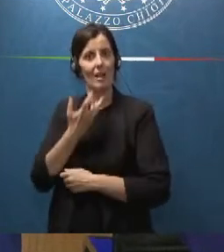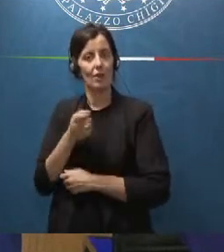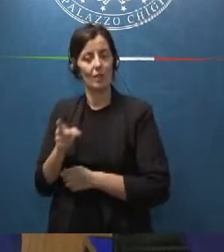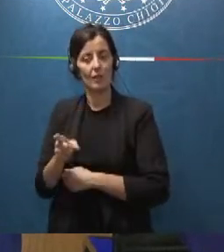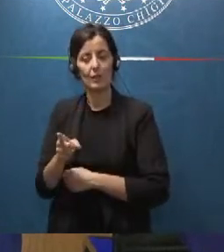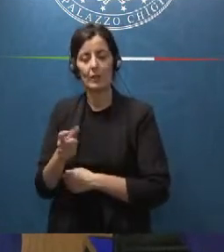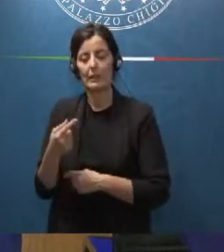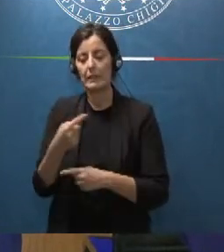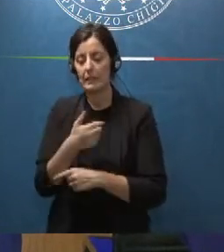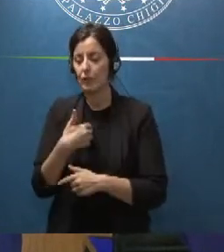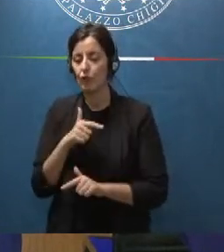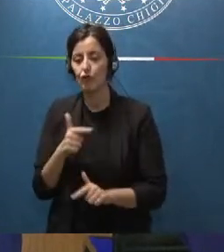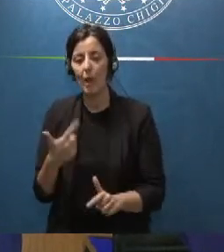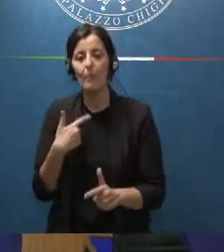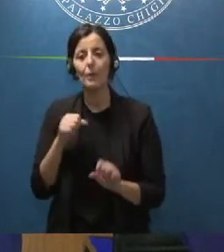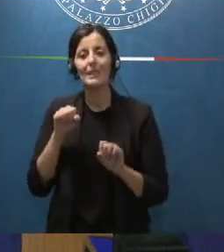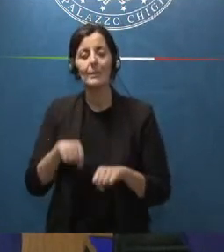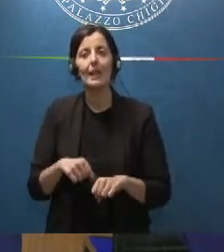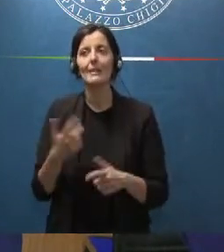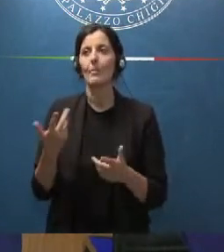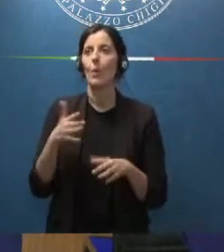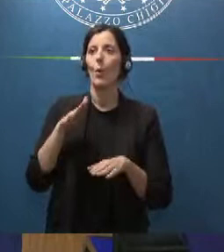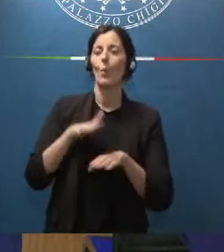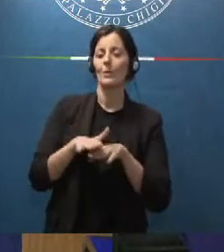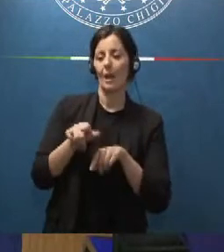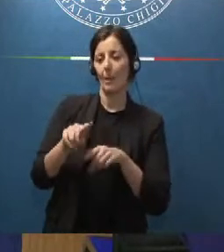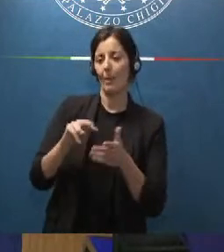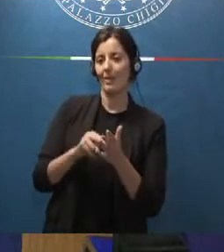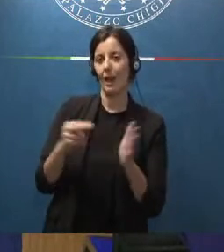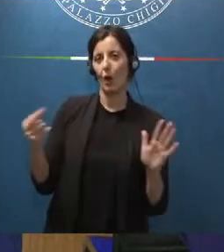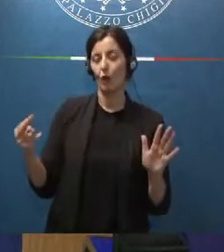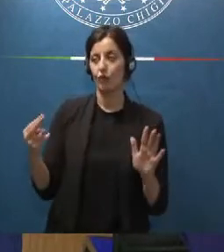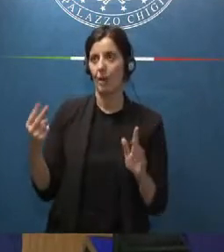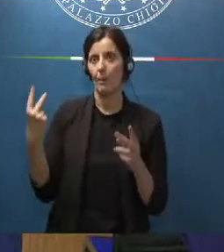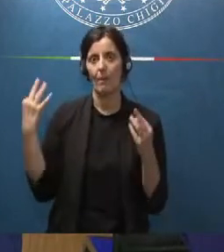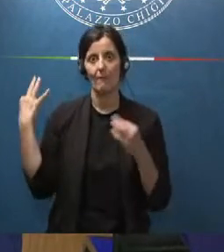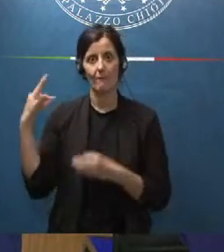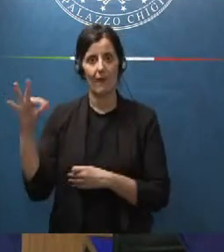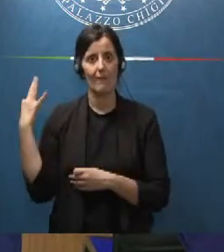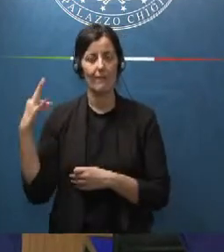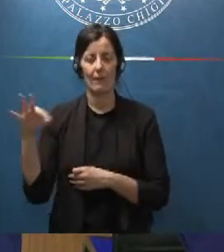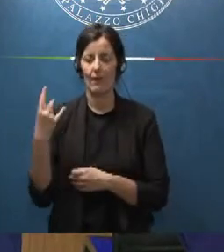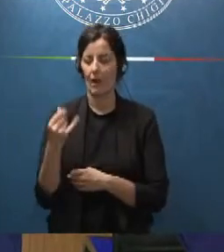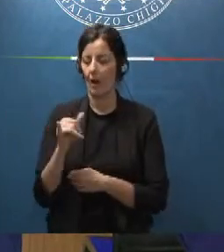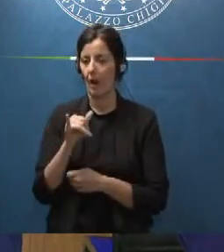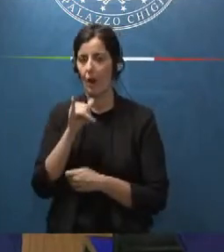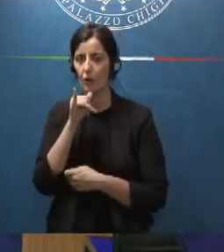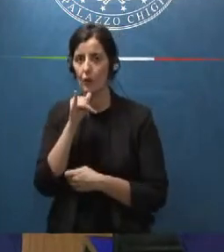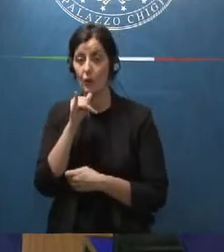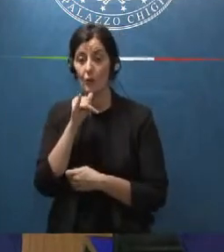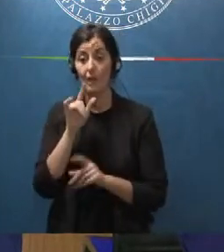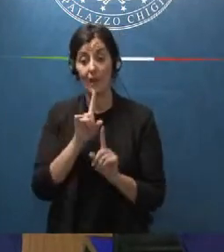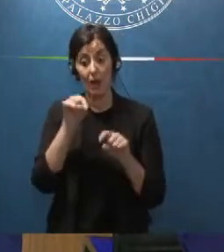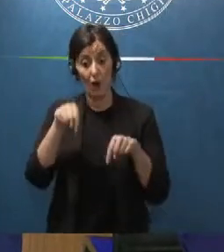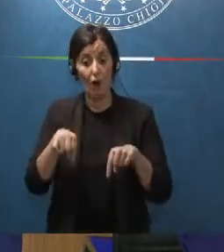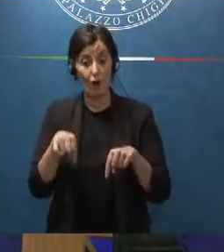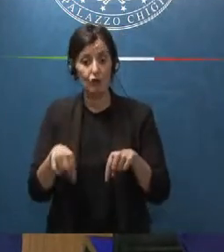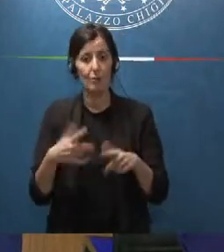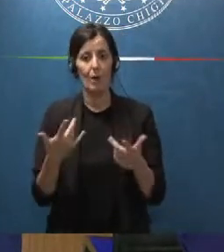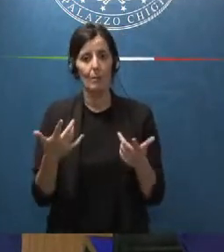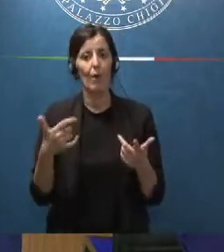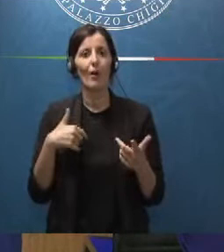possibilità di usare quella tecnologia ultramoderna e costosa che oggi usa la